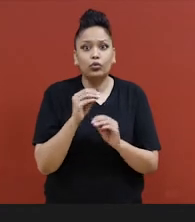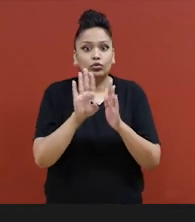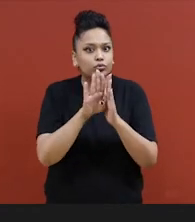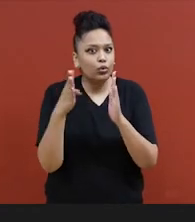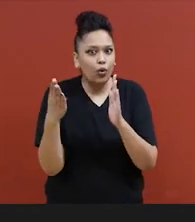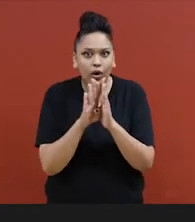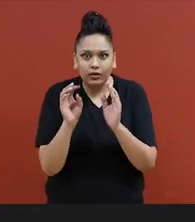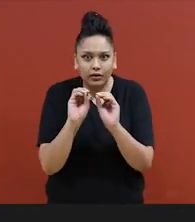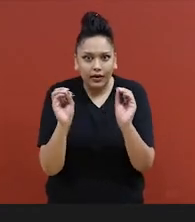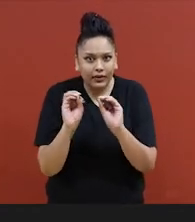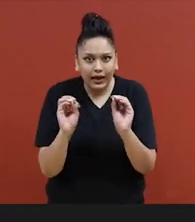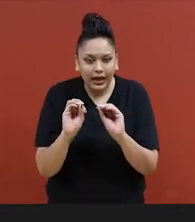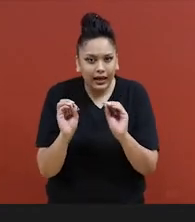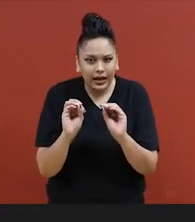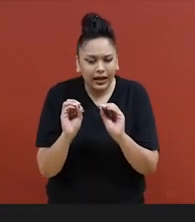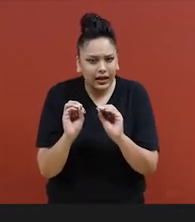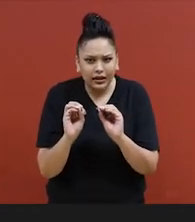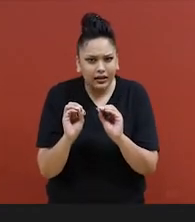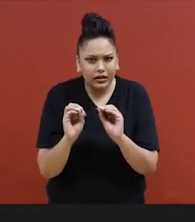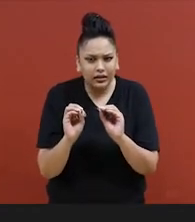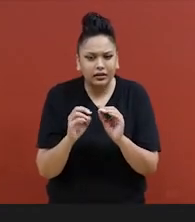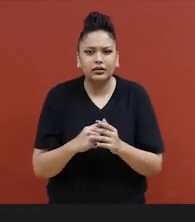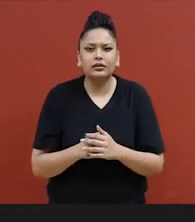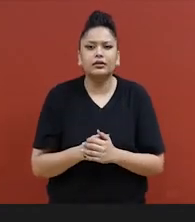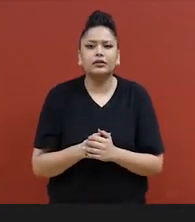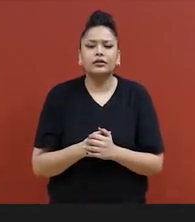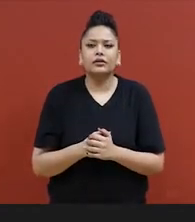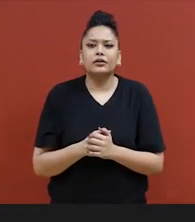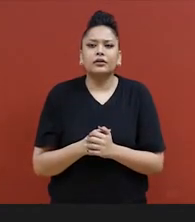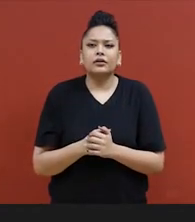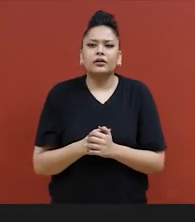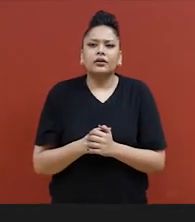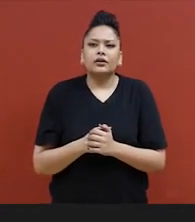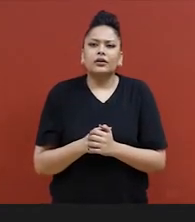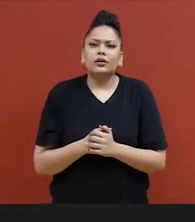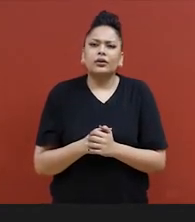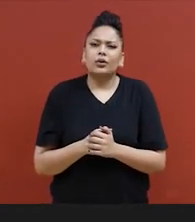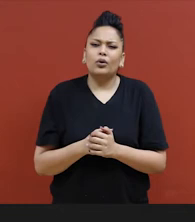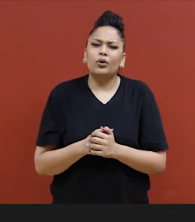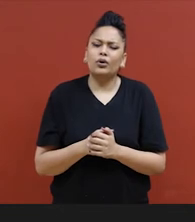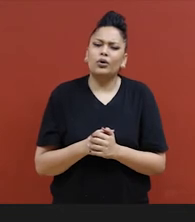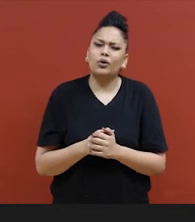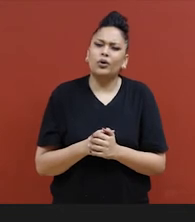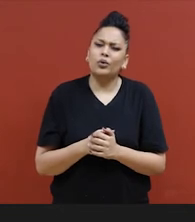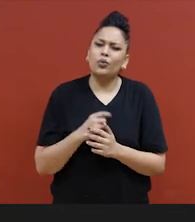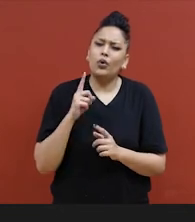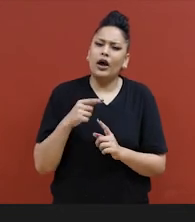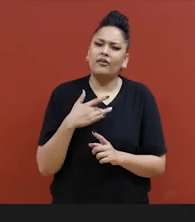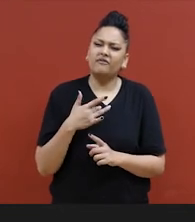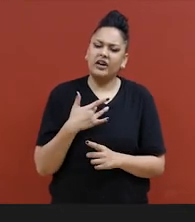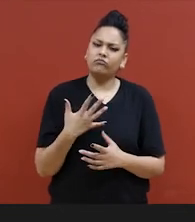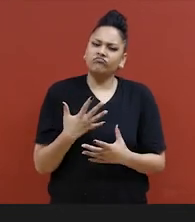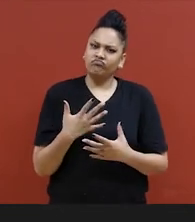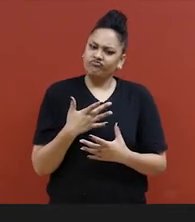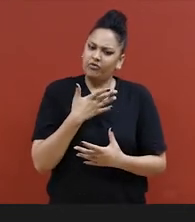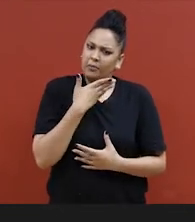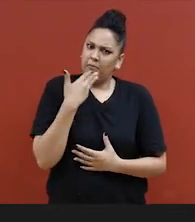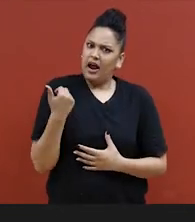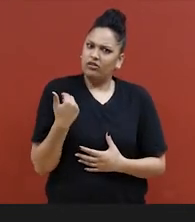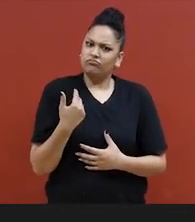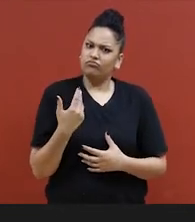Robin. Et à un moment, j'ai dit quelque chose à ce propos quand je me sentais plus fort.